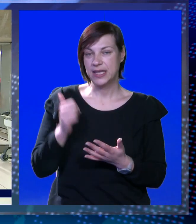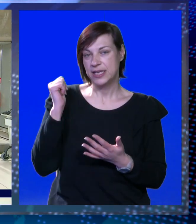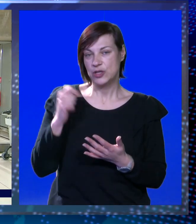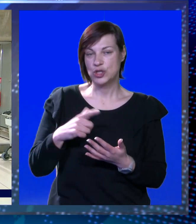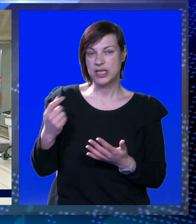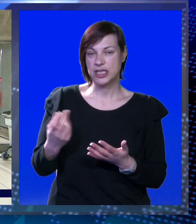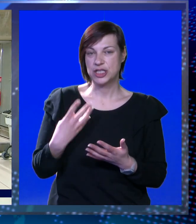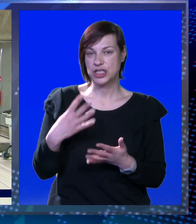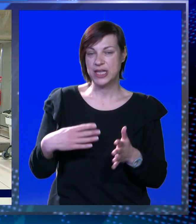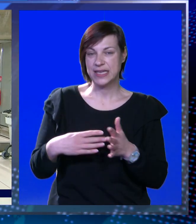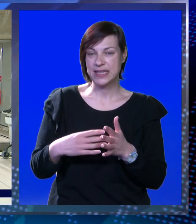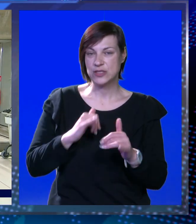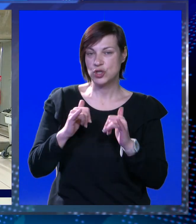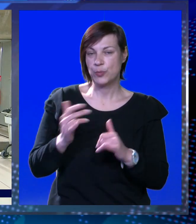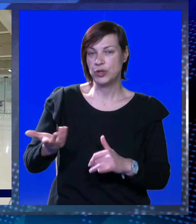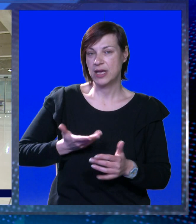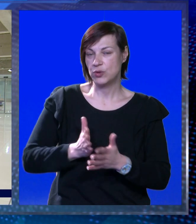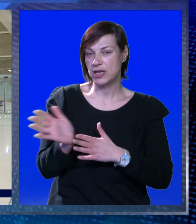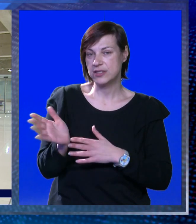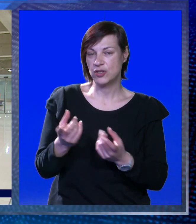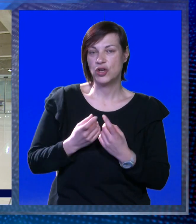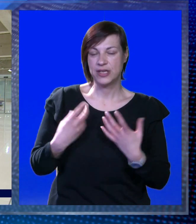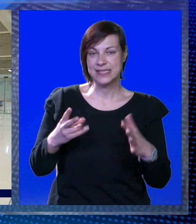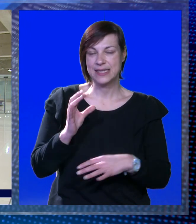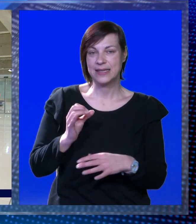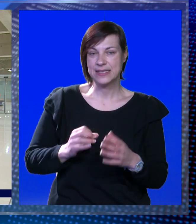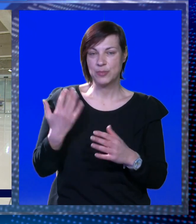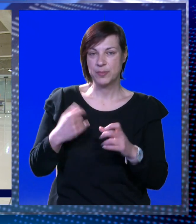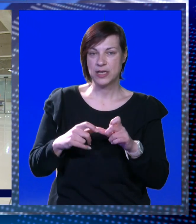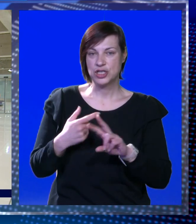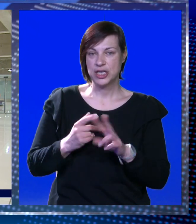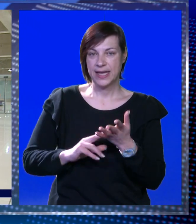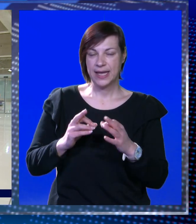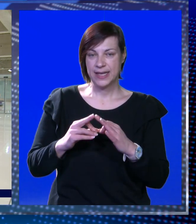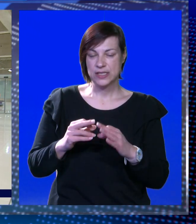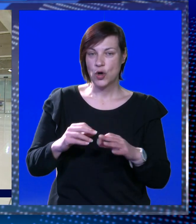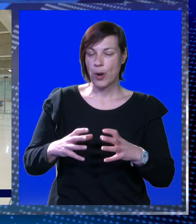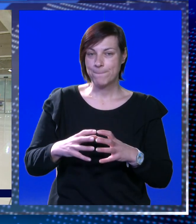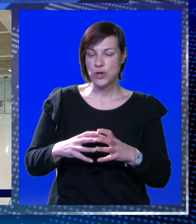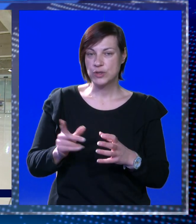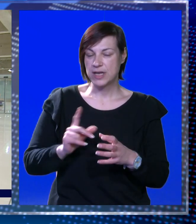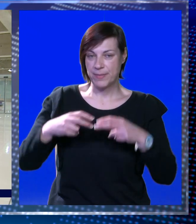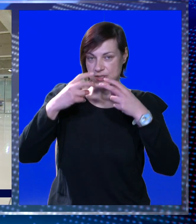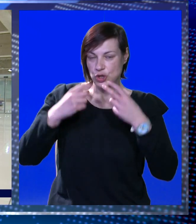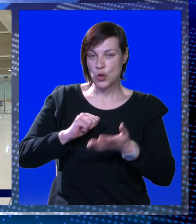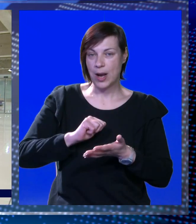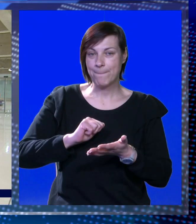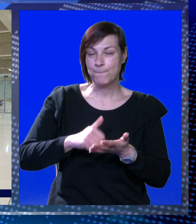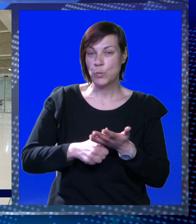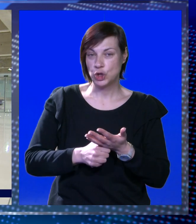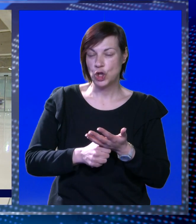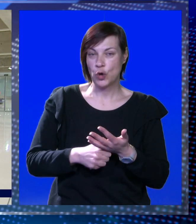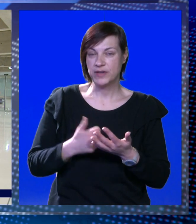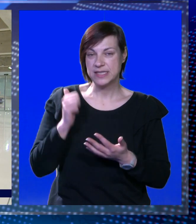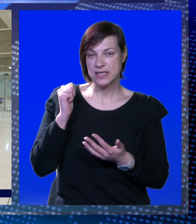Dakle, jučeračni dan oko 4000 putnika u dolazku i odlazku. Od toga 70% je bilo iz šengenskog prostora. Oni bez kontrole putovnica